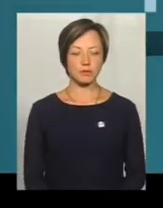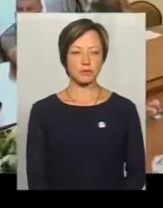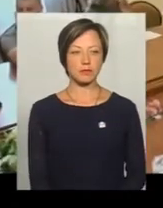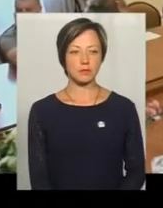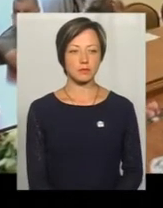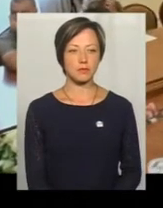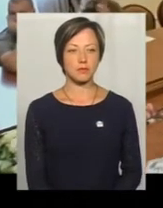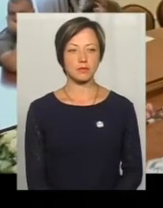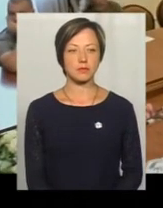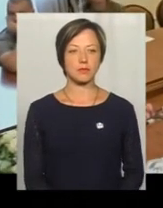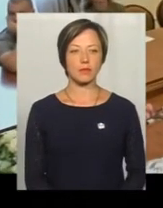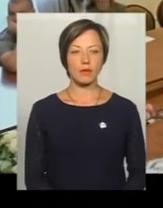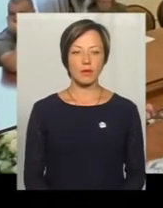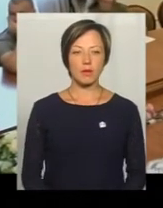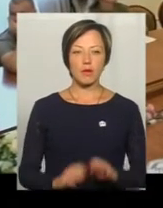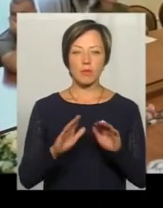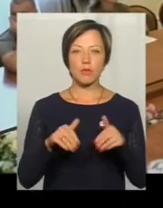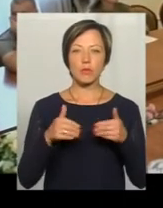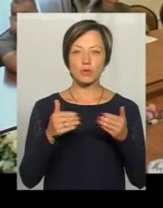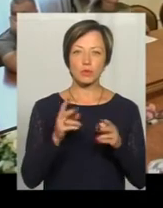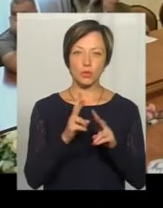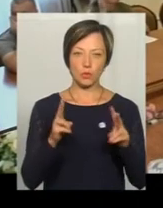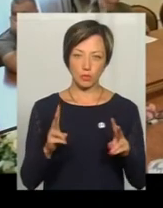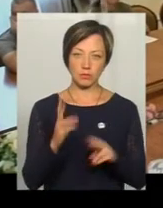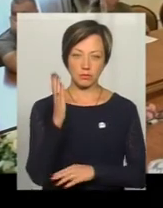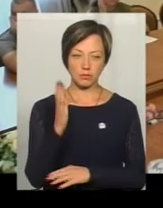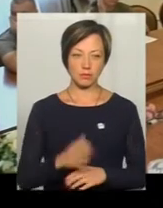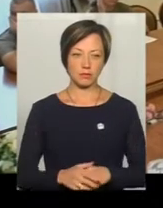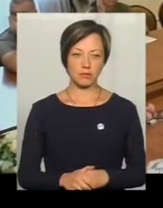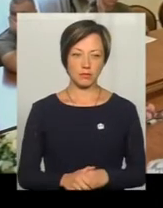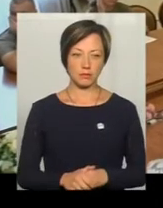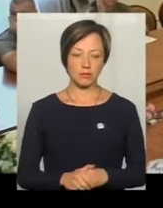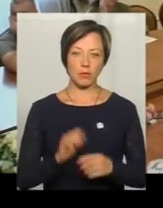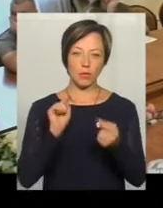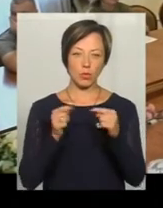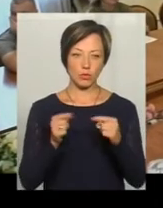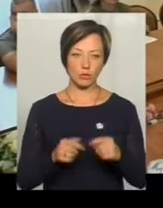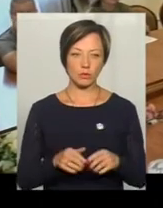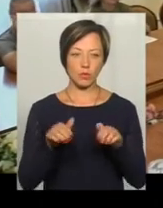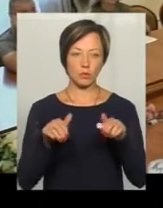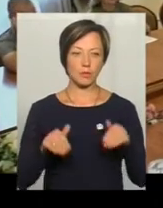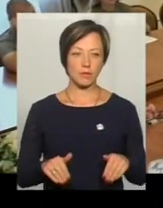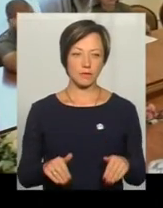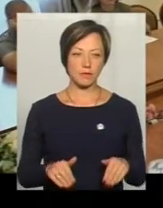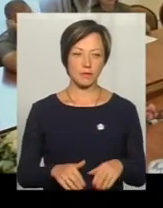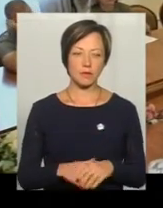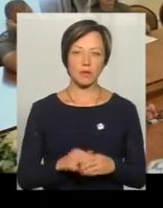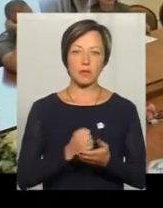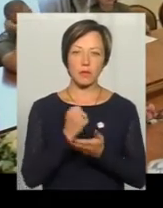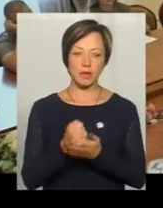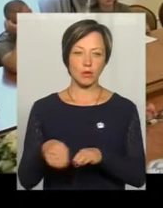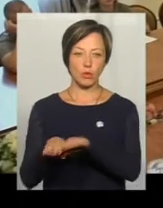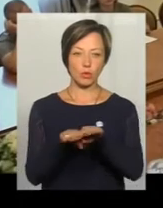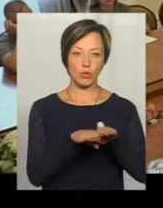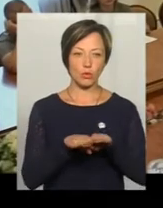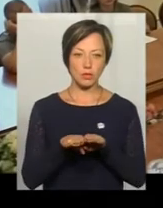Хто за дану пропозицію членів комісії, прошу гусувати. Хто проти, отримався, прийняти одноголосно.